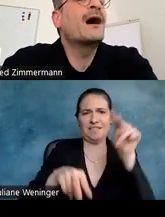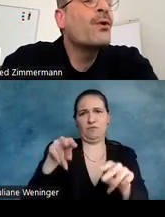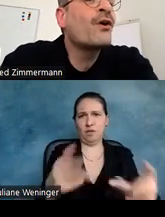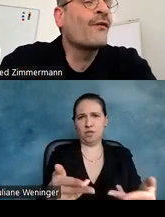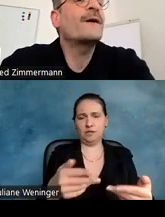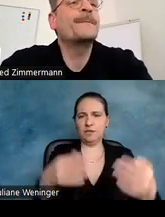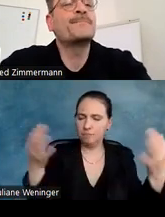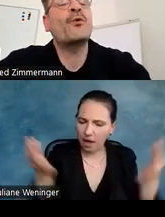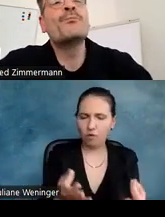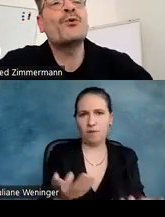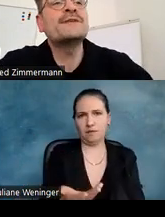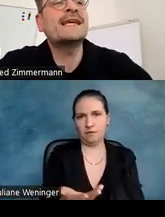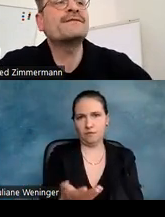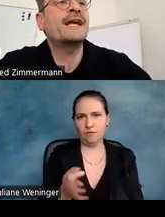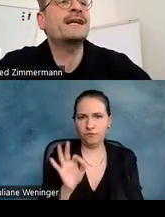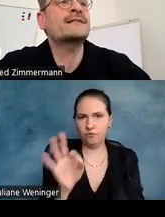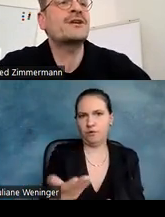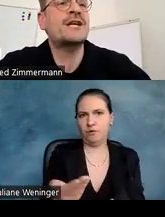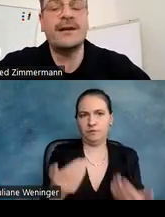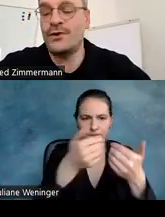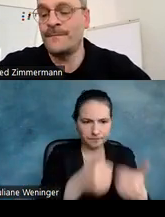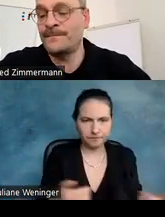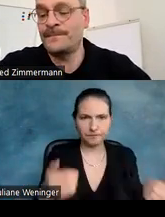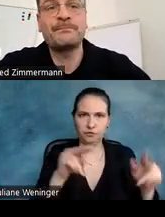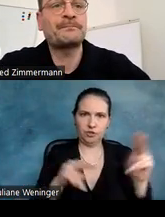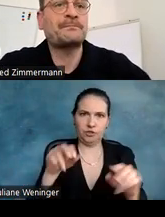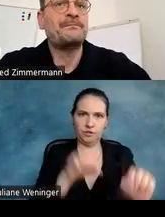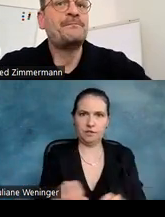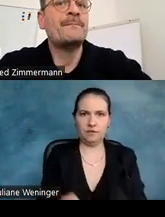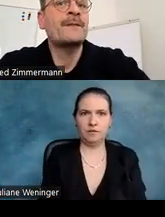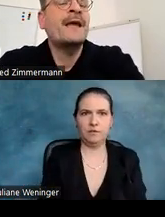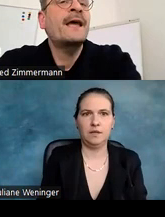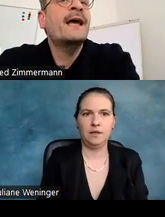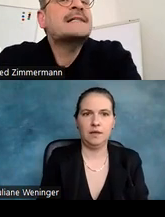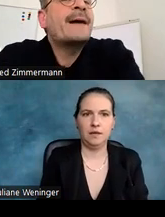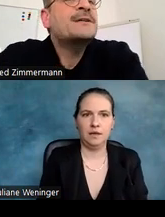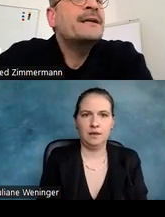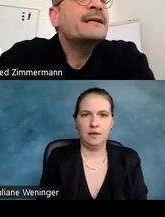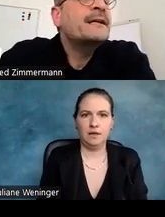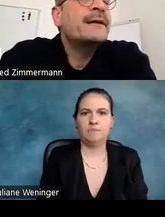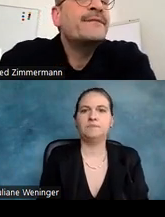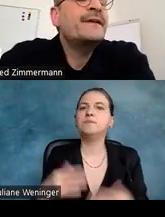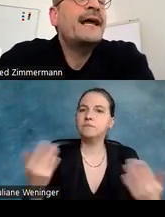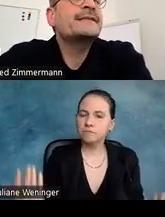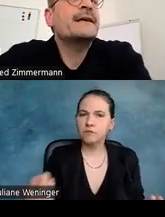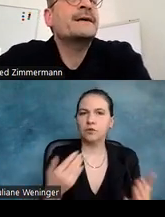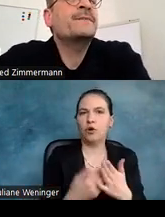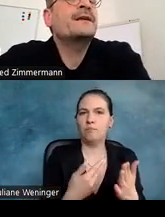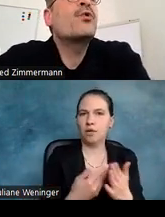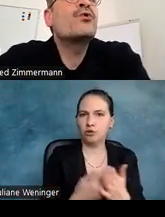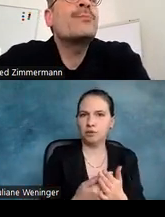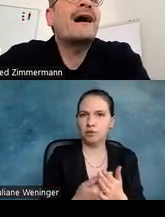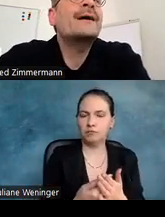den wir brauchen, um Dinge voneinander zu unterscheiden können. Als Beispiel vielleicht